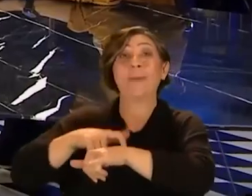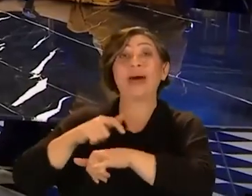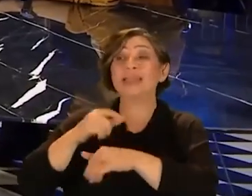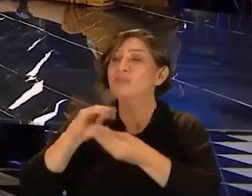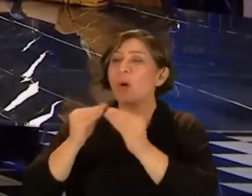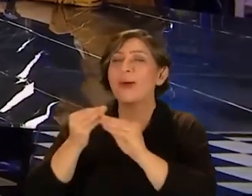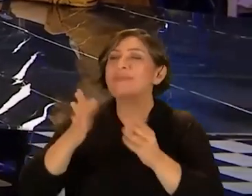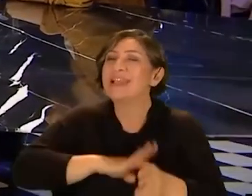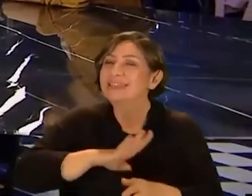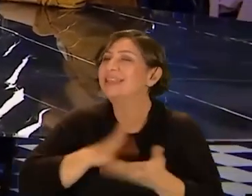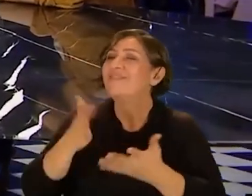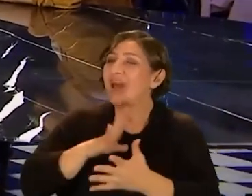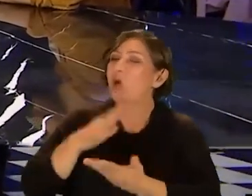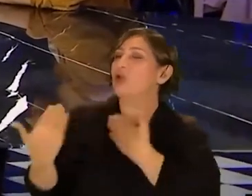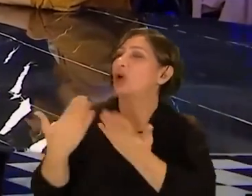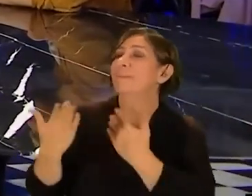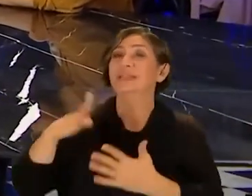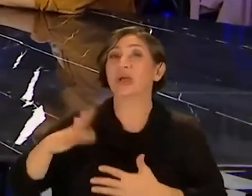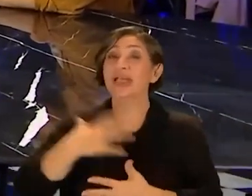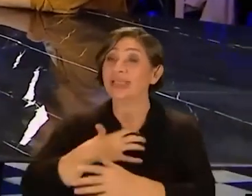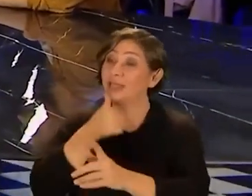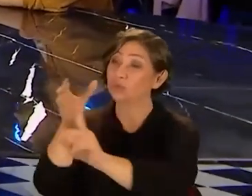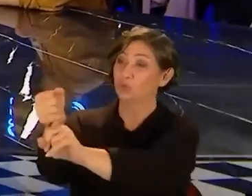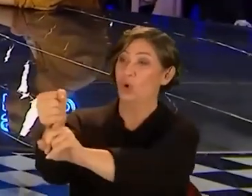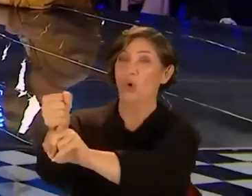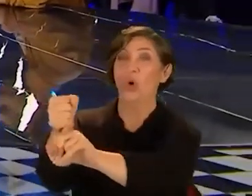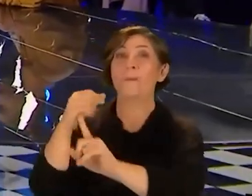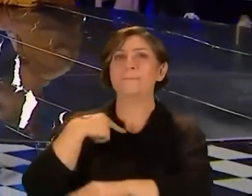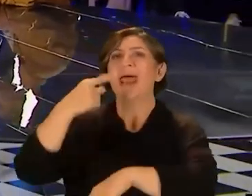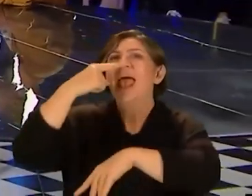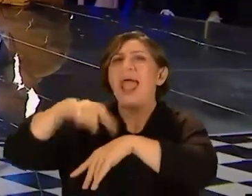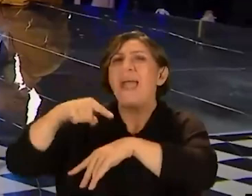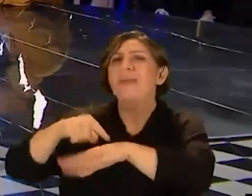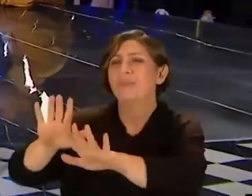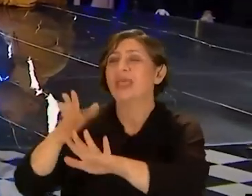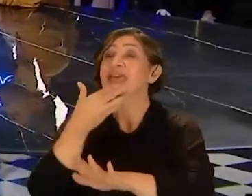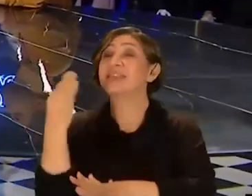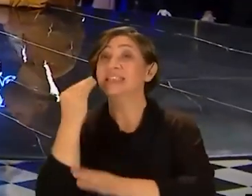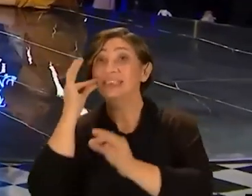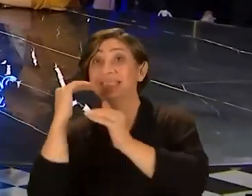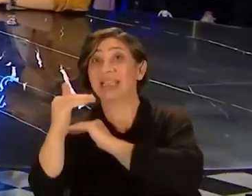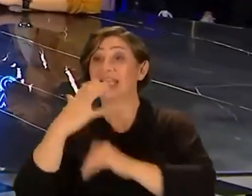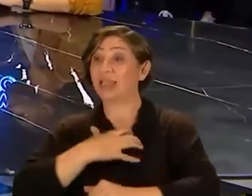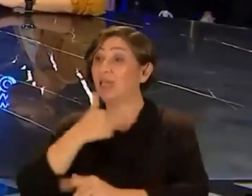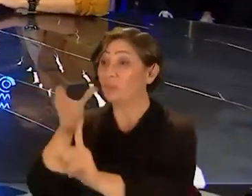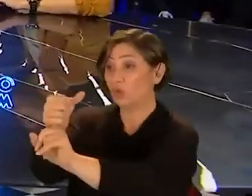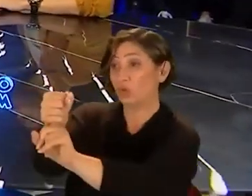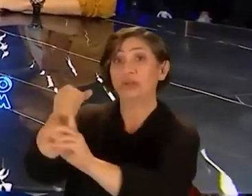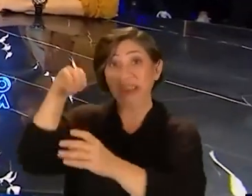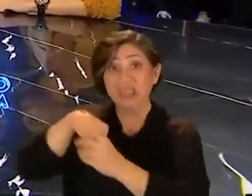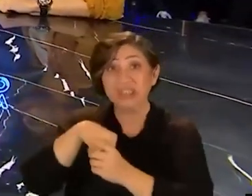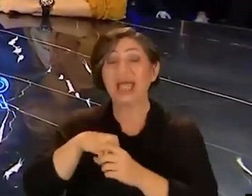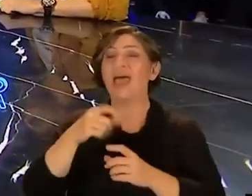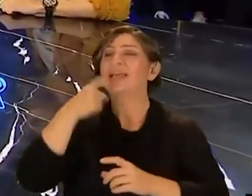zamanın dertlerini konuşmak istiyorlar Ve kendi adamını tutuyor Yani ben bundan eminim Yani genç insanların kendi adamlarını